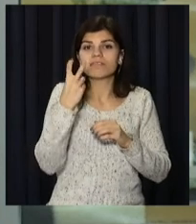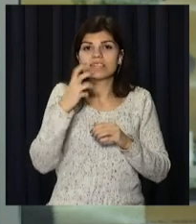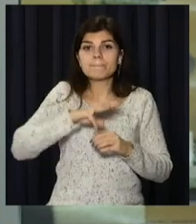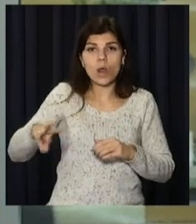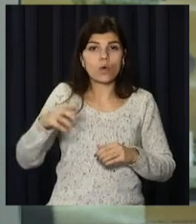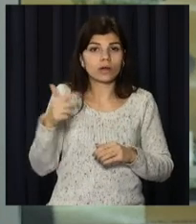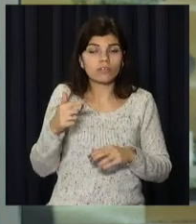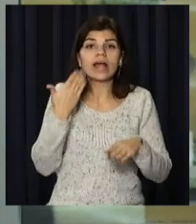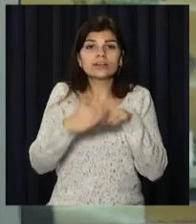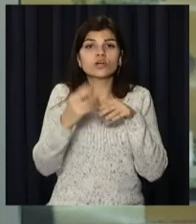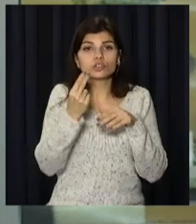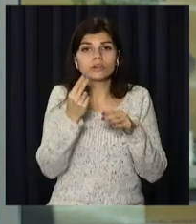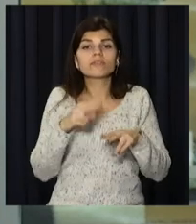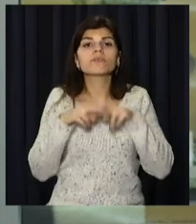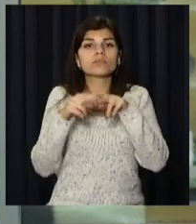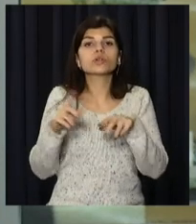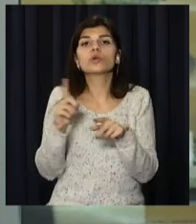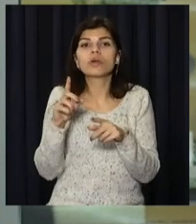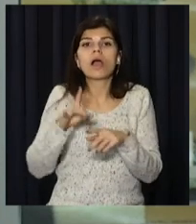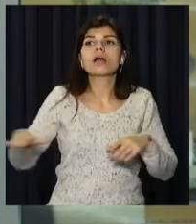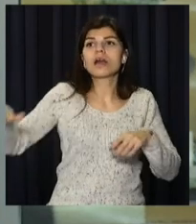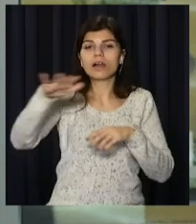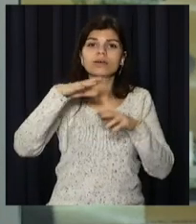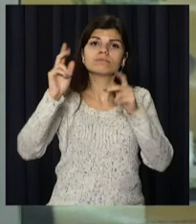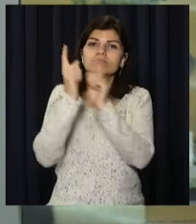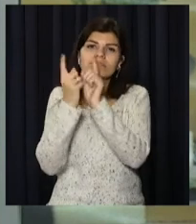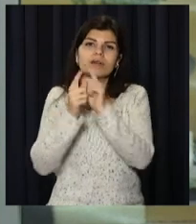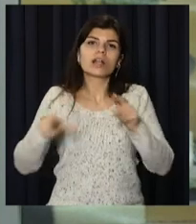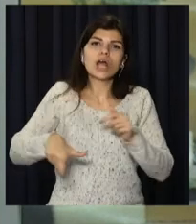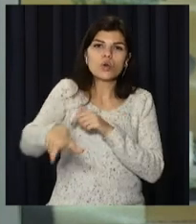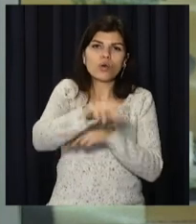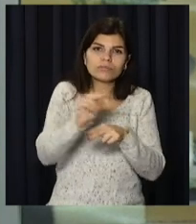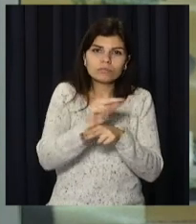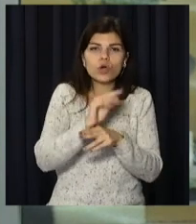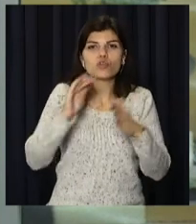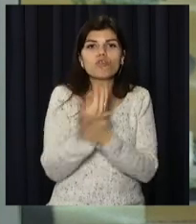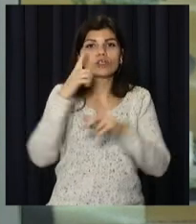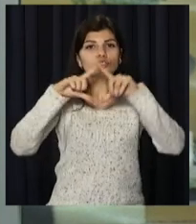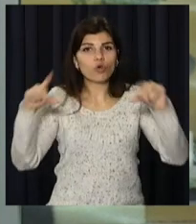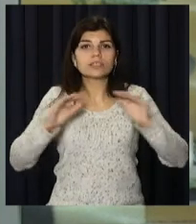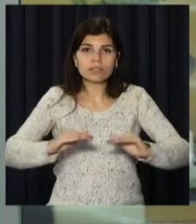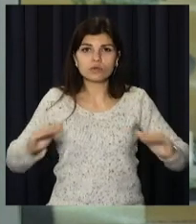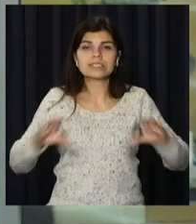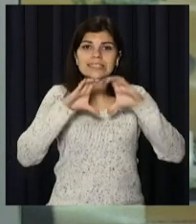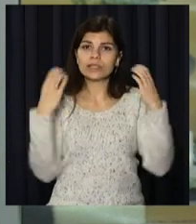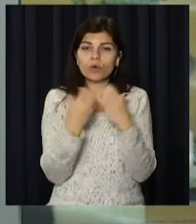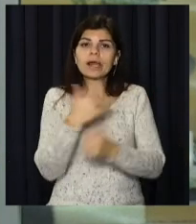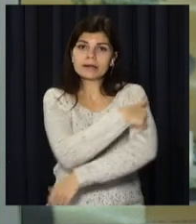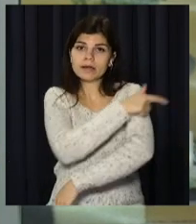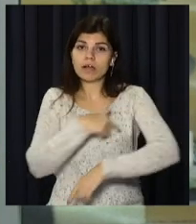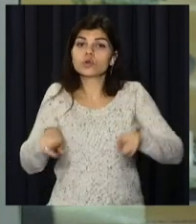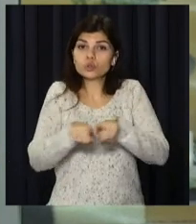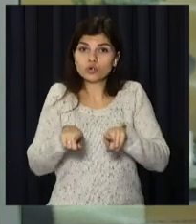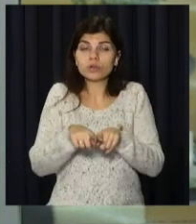гривень. Третину коштів спрямують на розбудову регіону. Ремонтуватимуть дороги, оновлюватимуть школи, садочки, стадіони і лікарні.